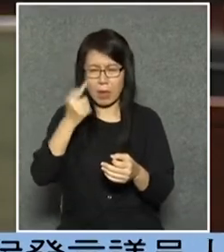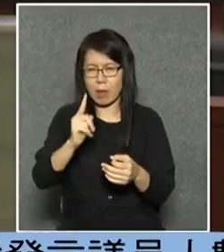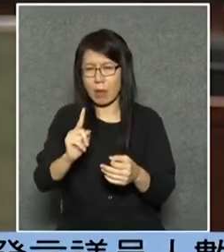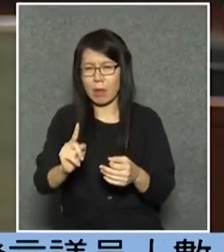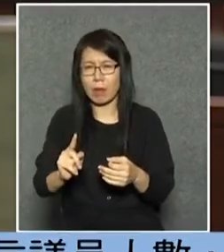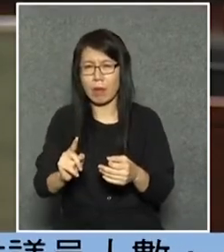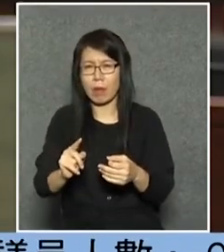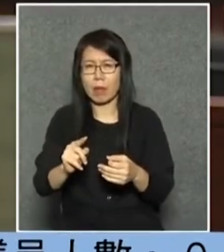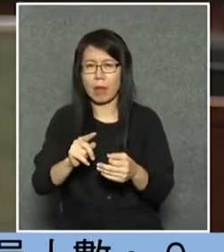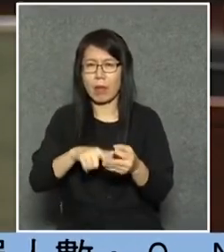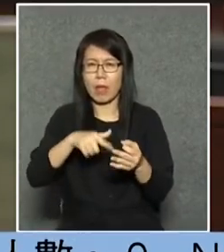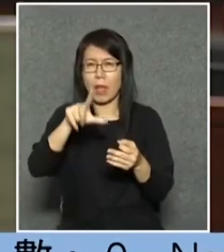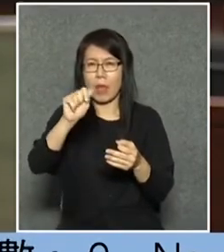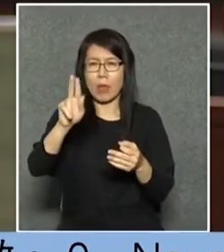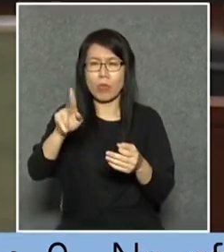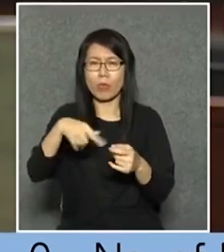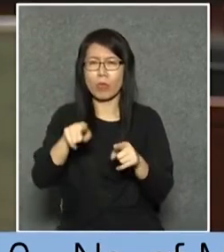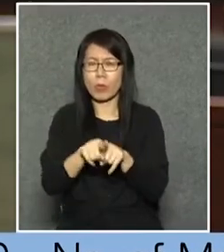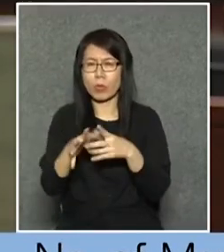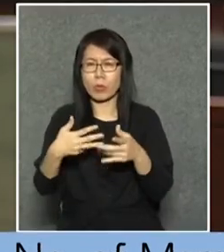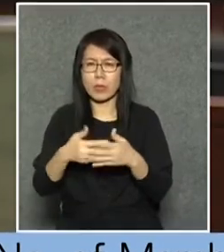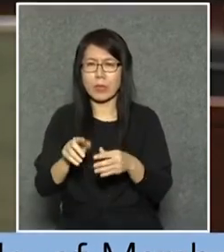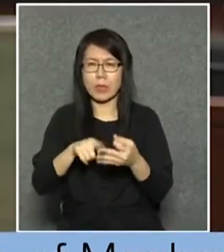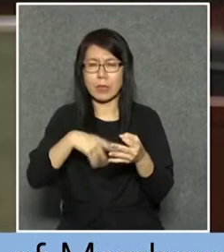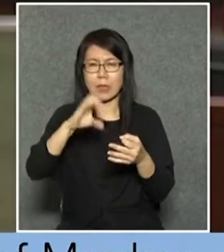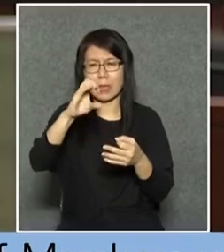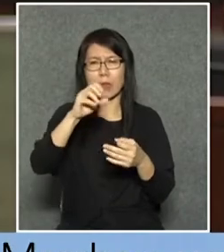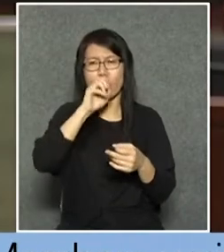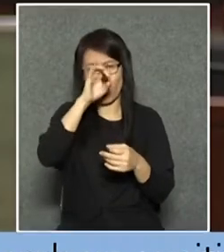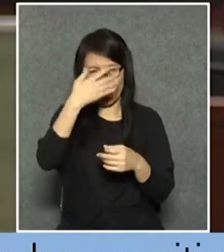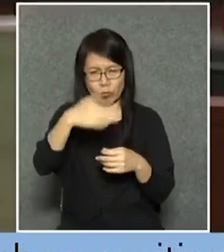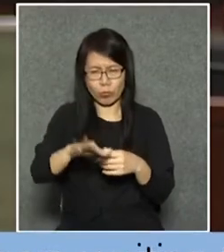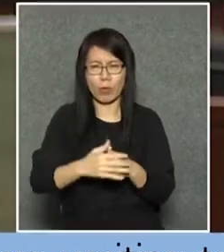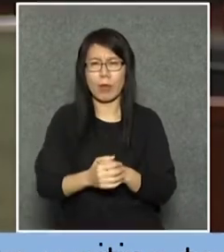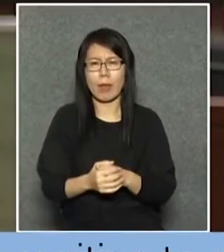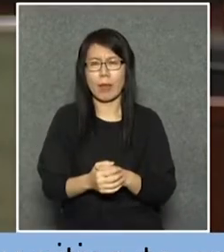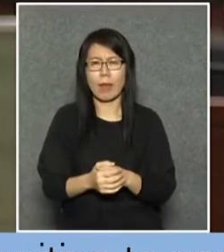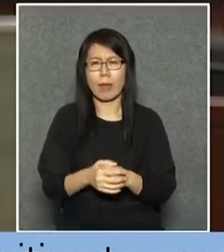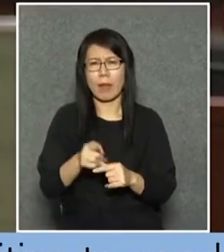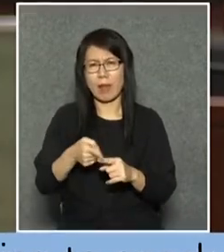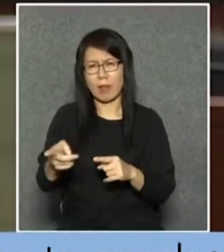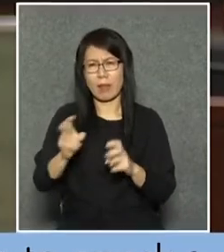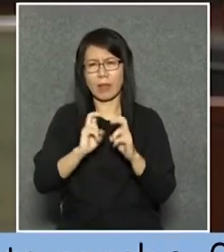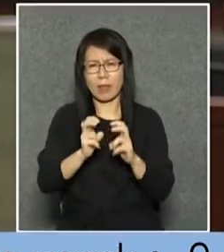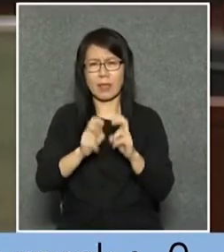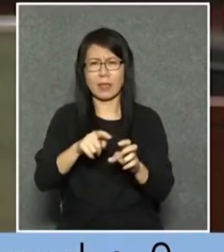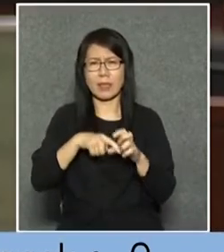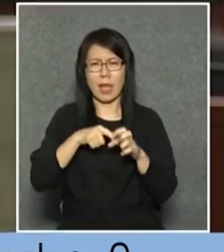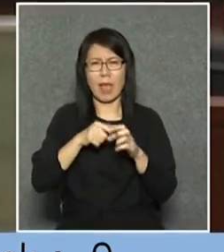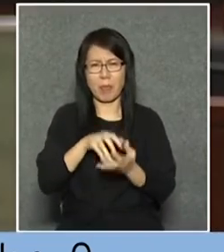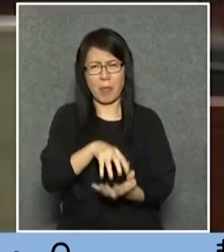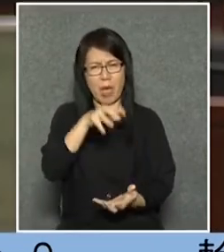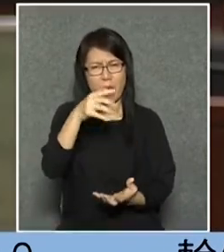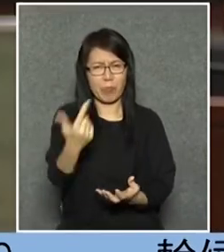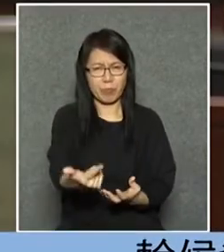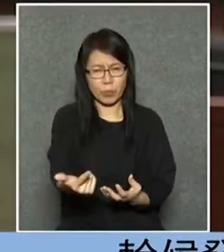劉國昏和他的同事陳恆斌都說了喂你地鐵賺到盆滿撥滿